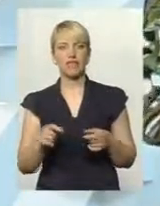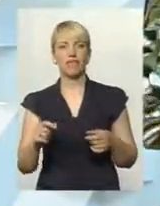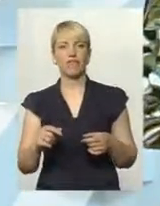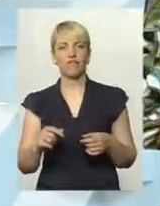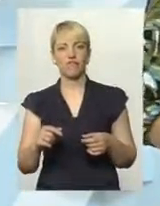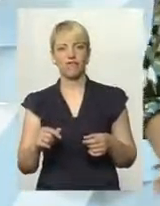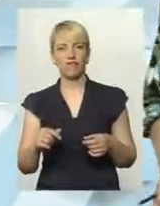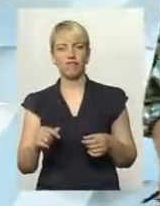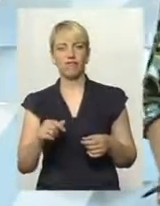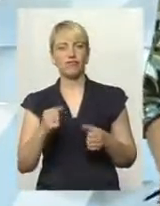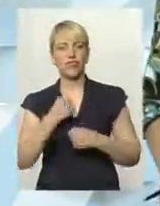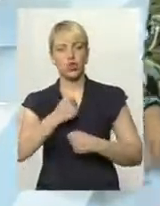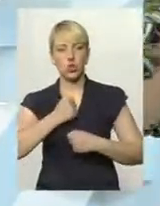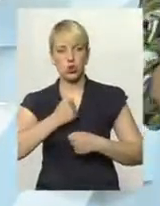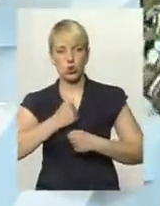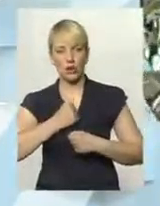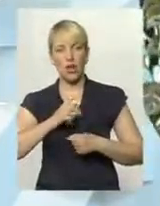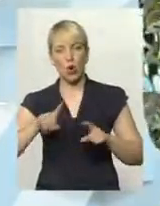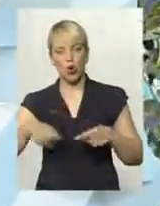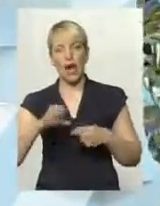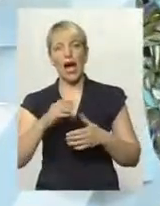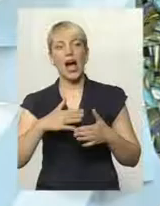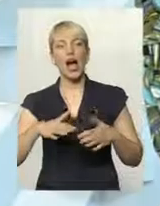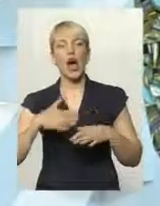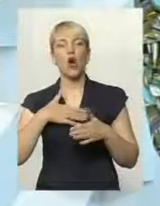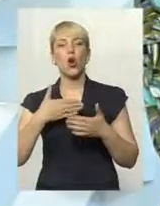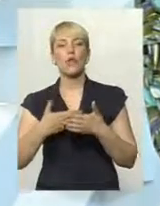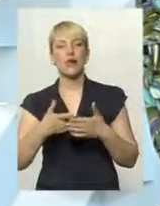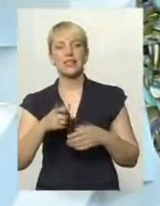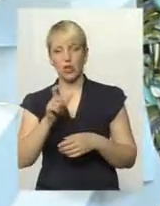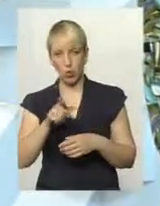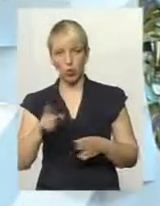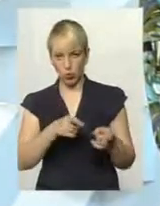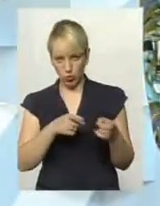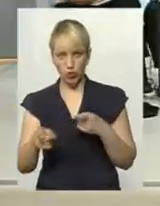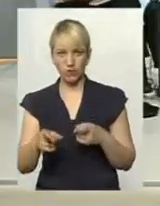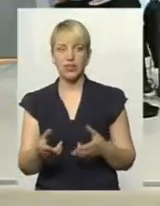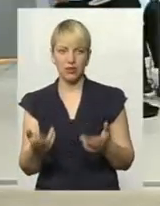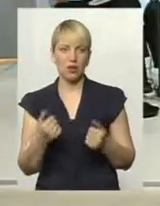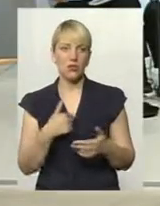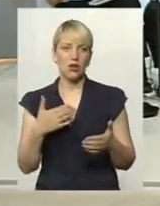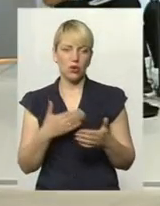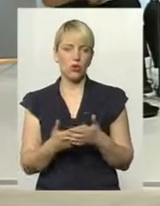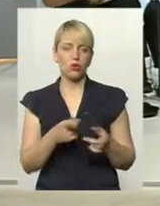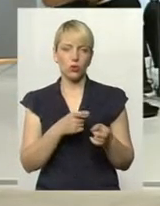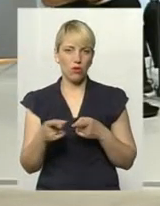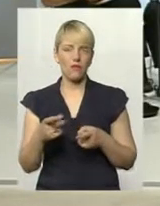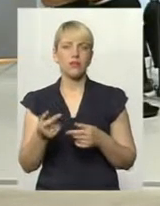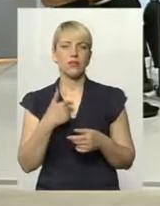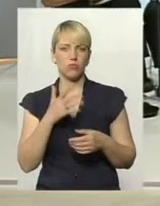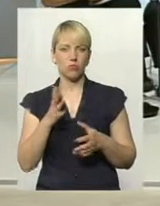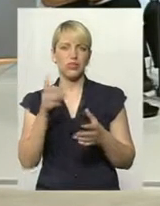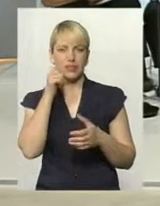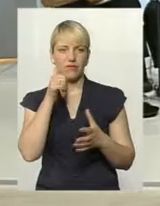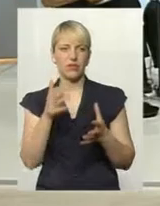організовані. А громадські активісти готові бігти? Так, громадські активісти теж будуть завтра